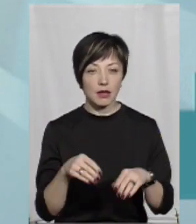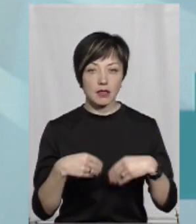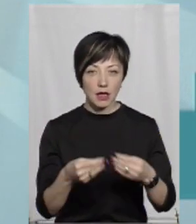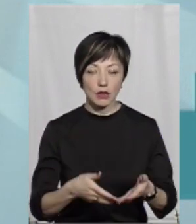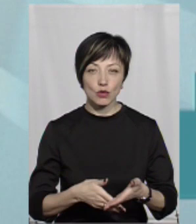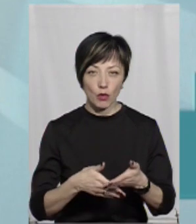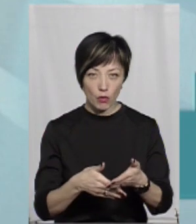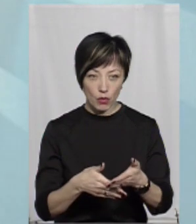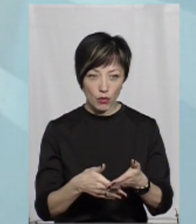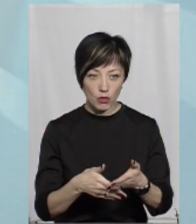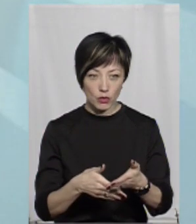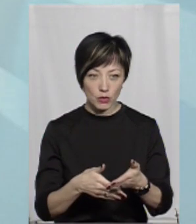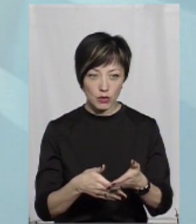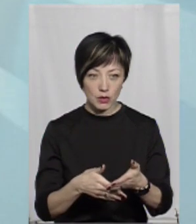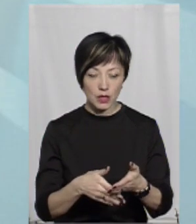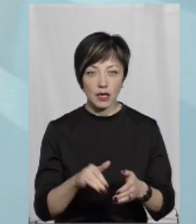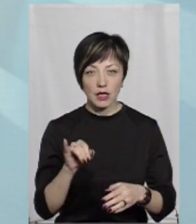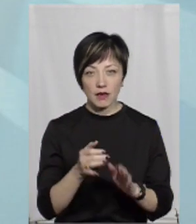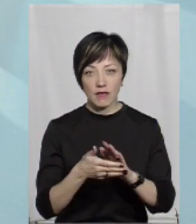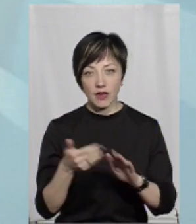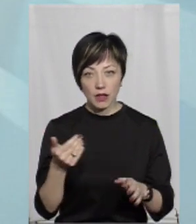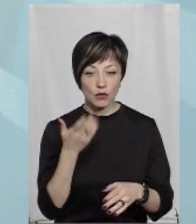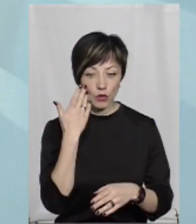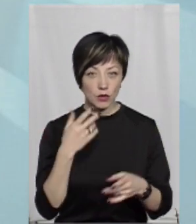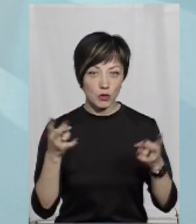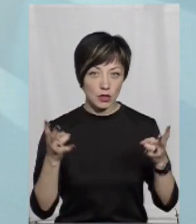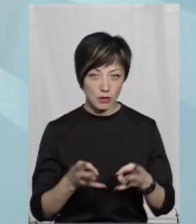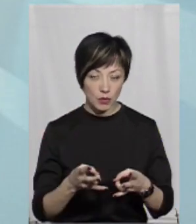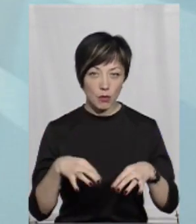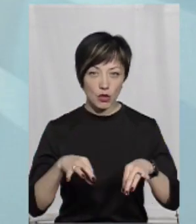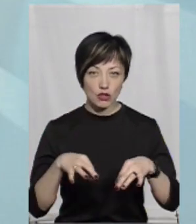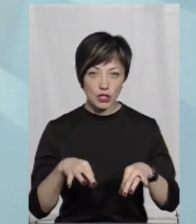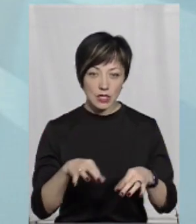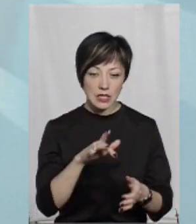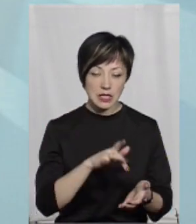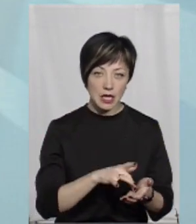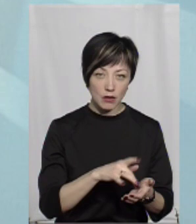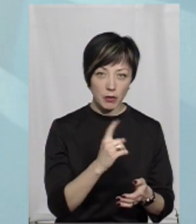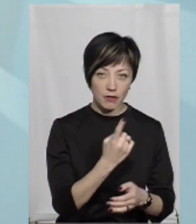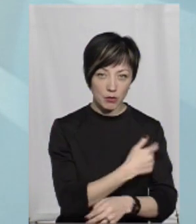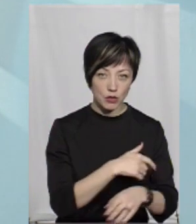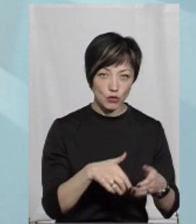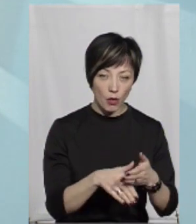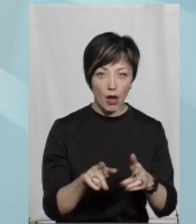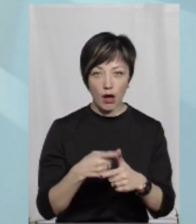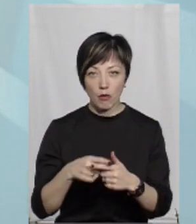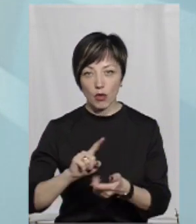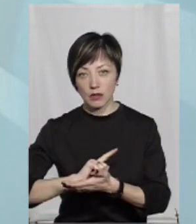надати допомогу, і викликати, якщо при потребі, машину або з центру ПМСД,